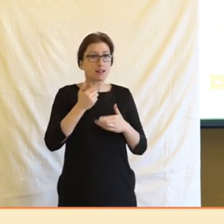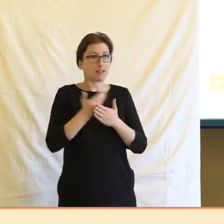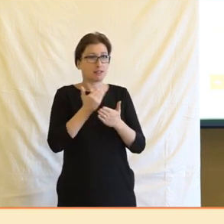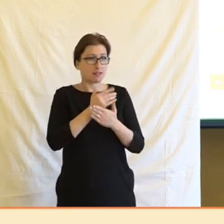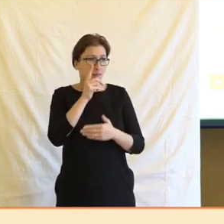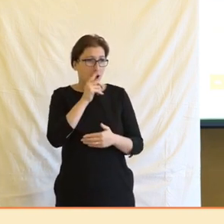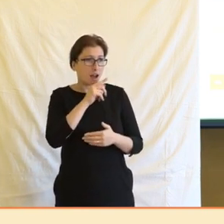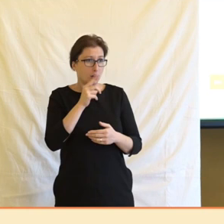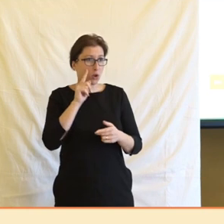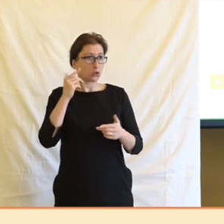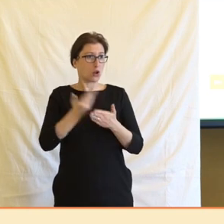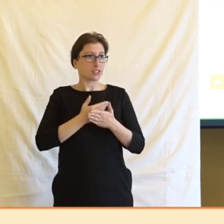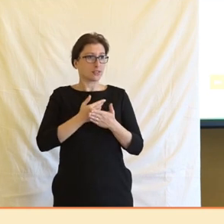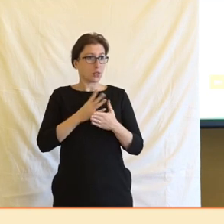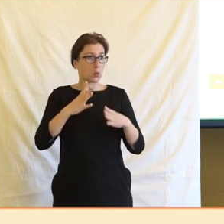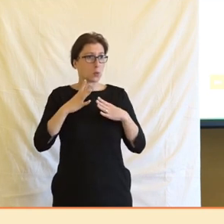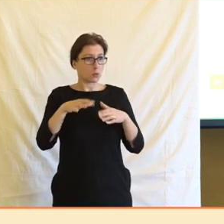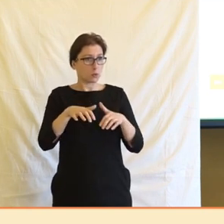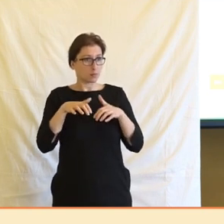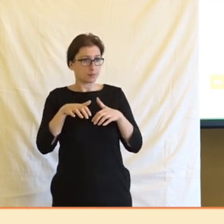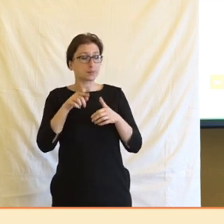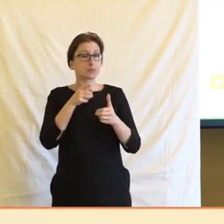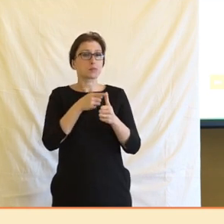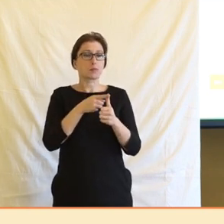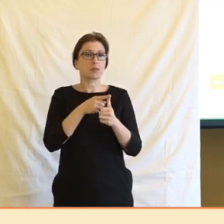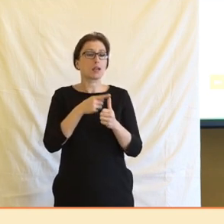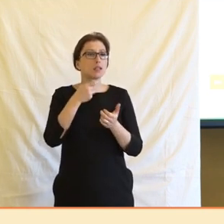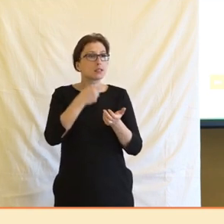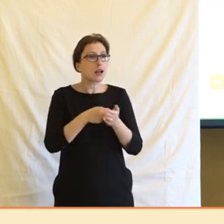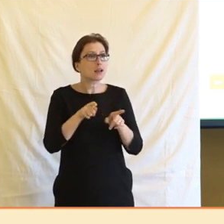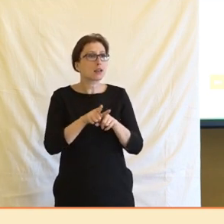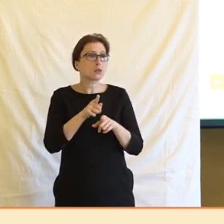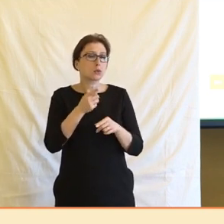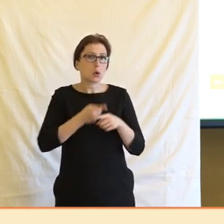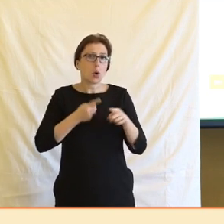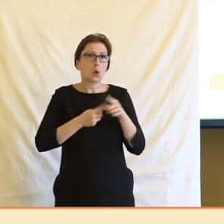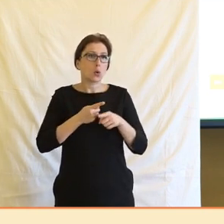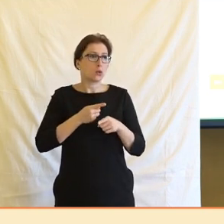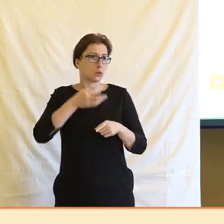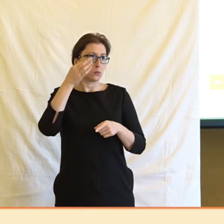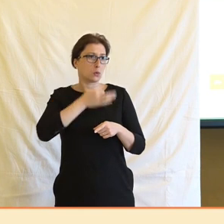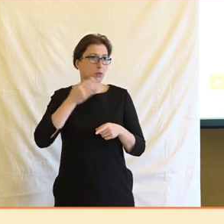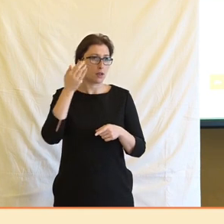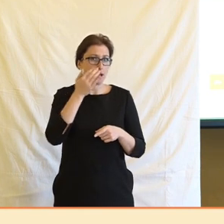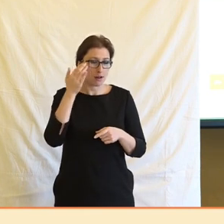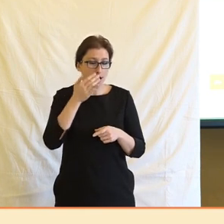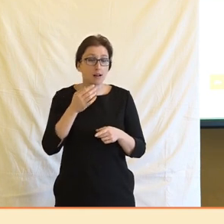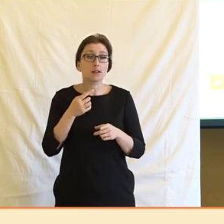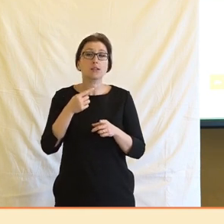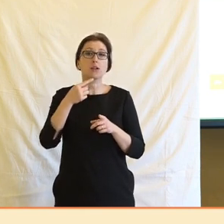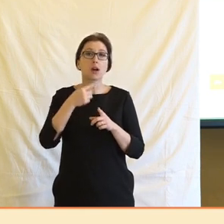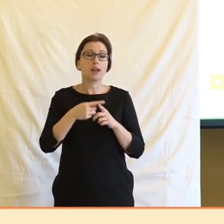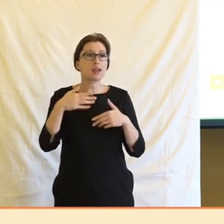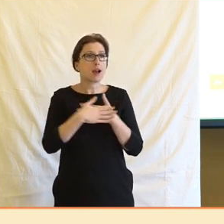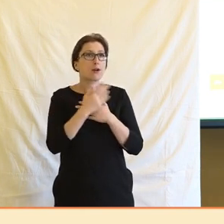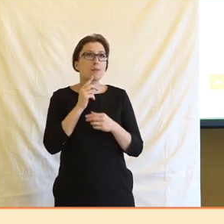Takže vlastně taková ta určitá míra rozladěnosti, případně možná to přijítí